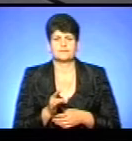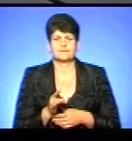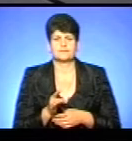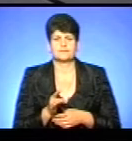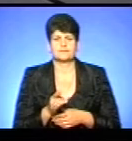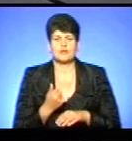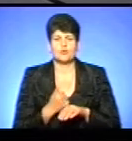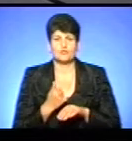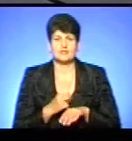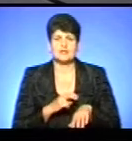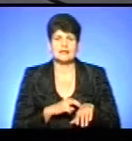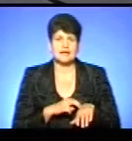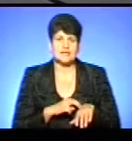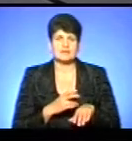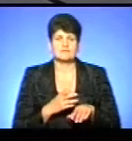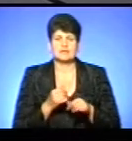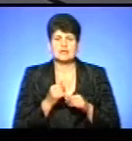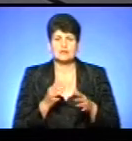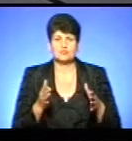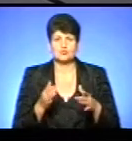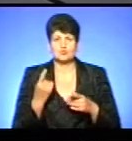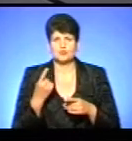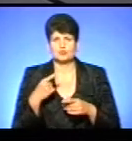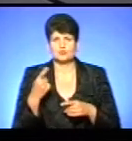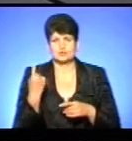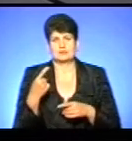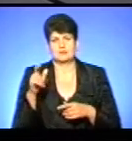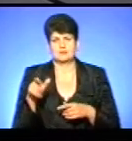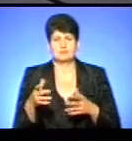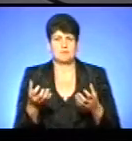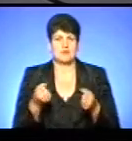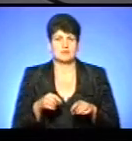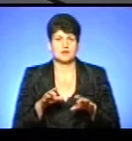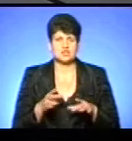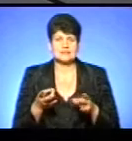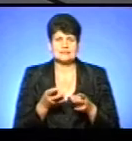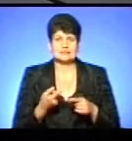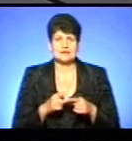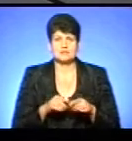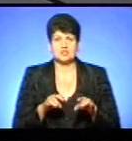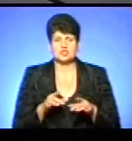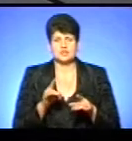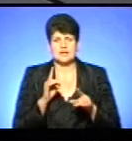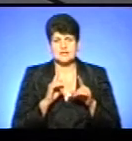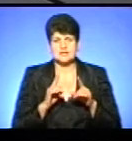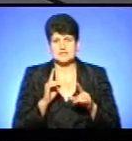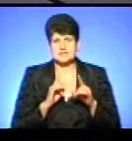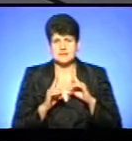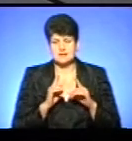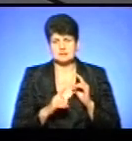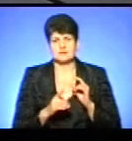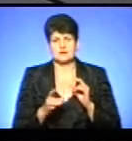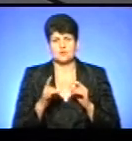головні лікарі, вони ж не можуть односімно прийняти рішення. Це треба рішення сесії районної ради. Є різні політичні моменти,